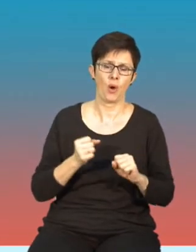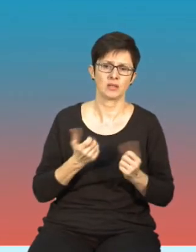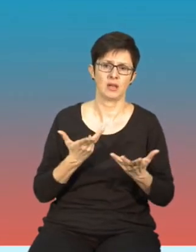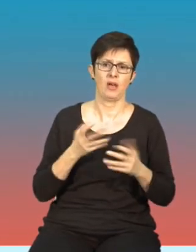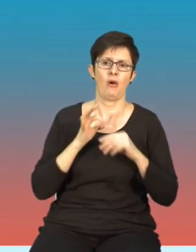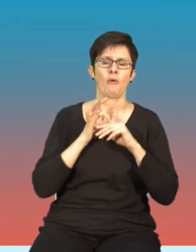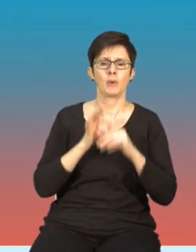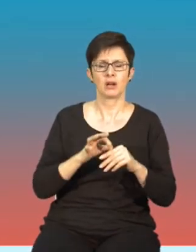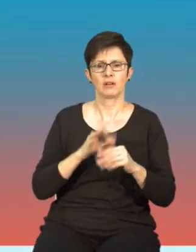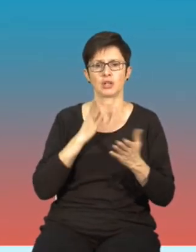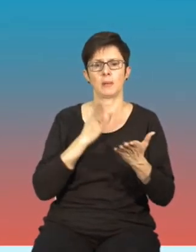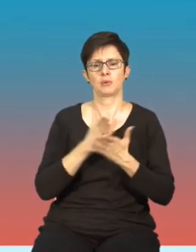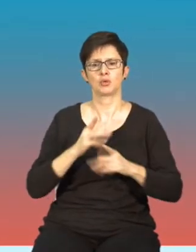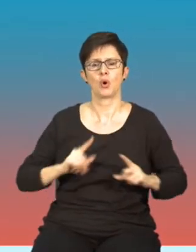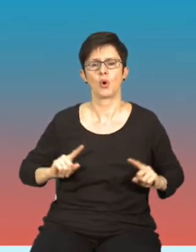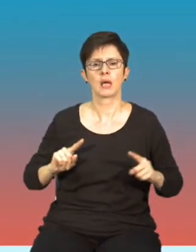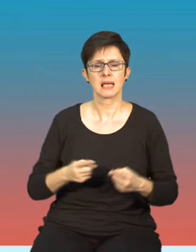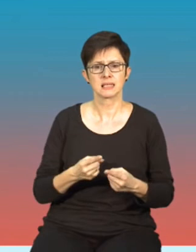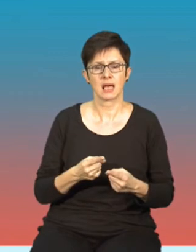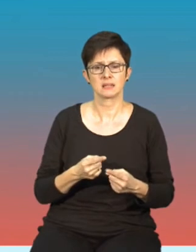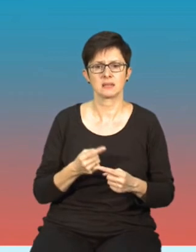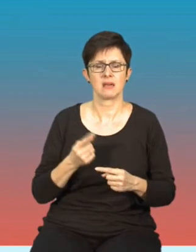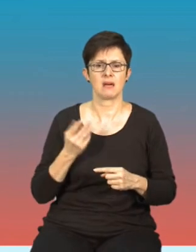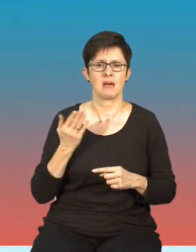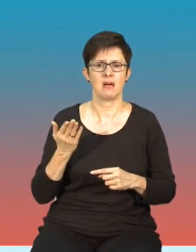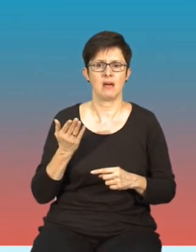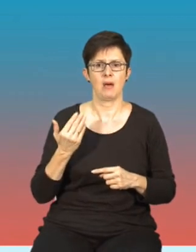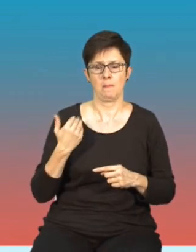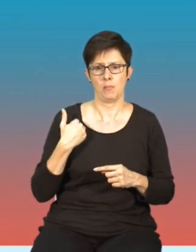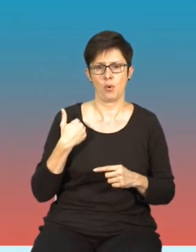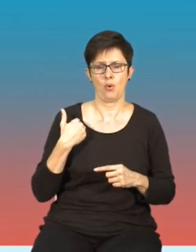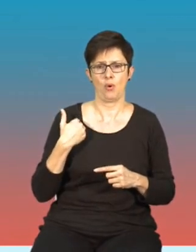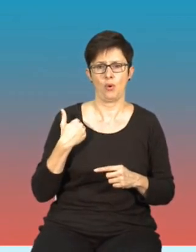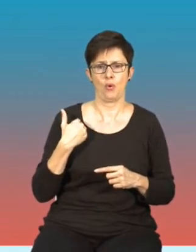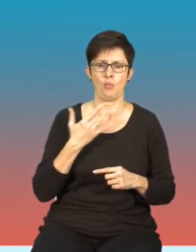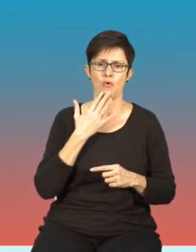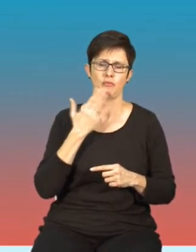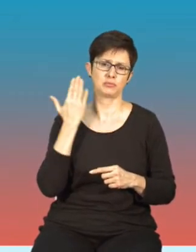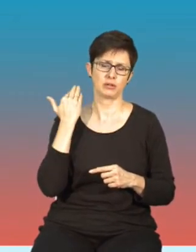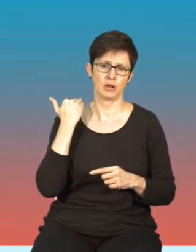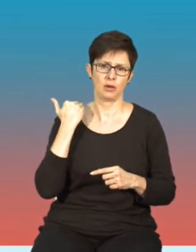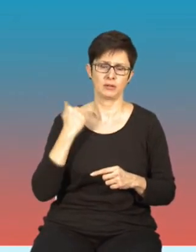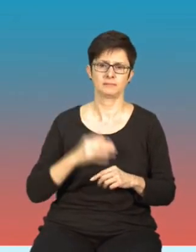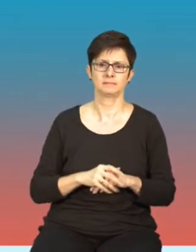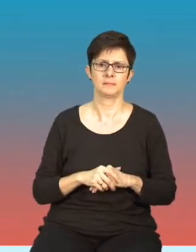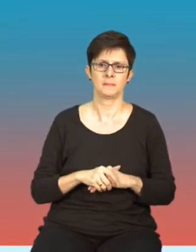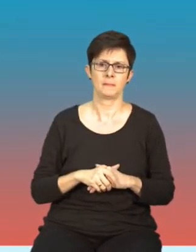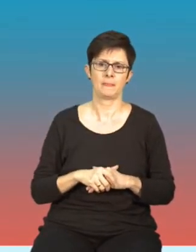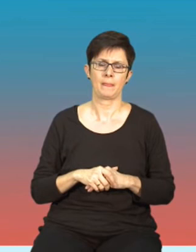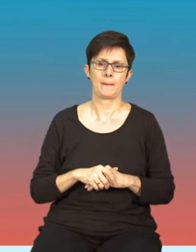prowadzone przez organizacje, o których umówiłem przed chwilą, czyli